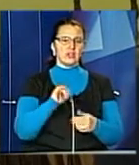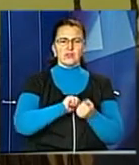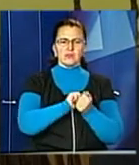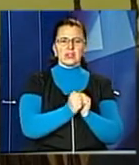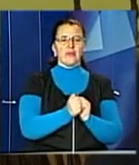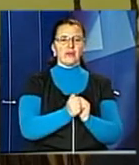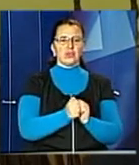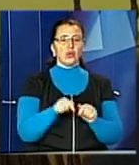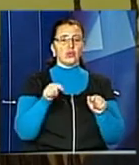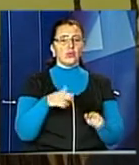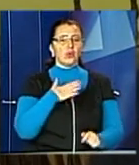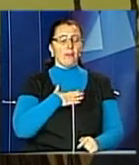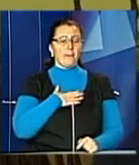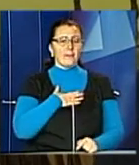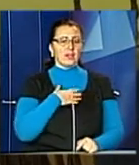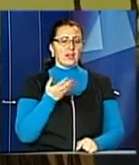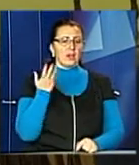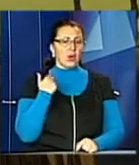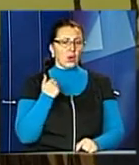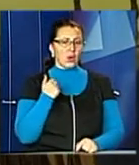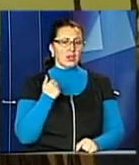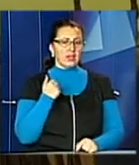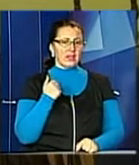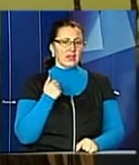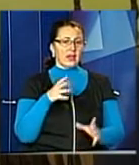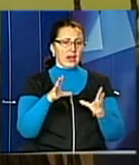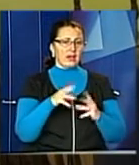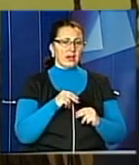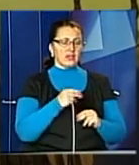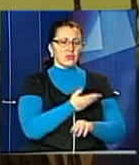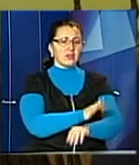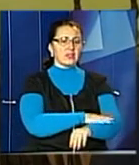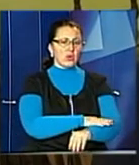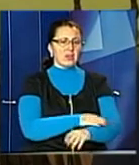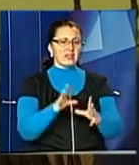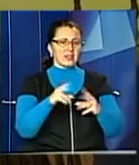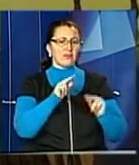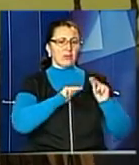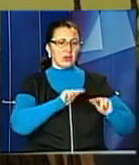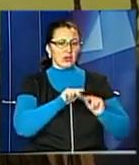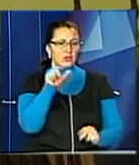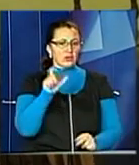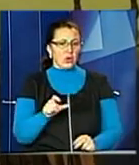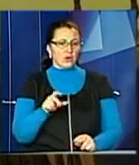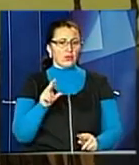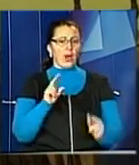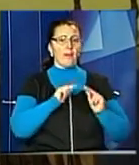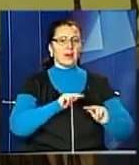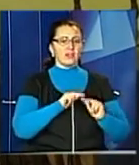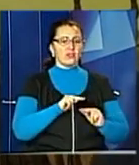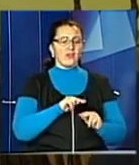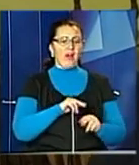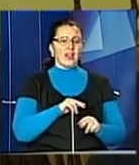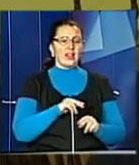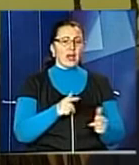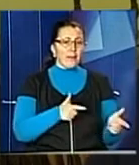'ятовуються. Тому, знаєте, ми коли з польськими координаторами, партнерами працювали над підготовкою,